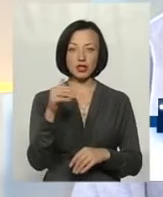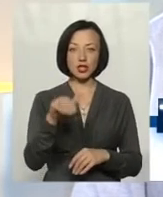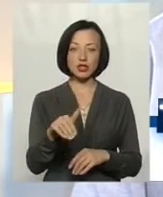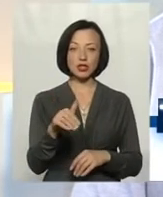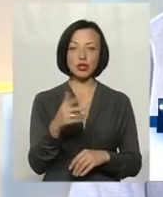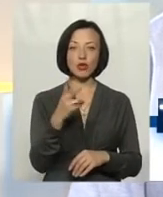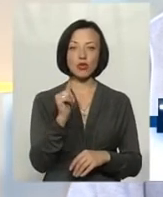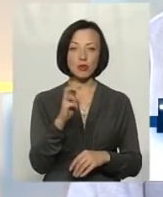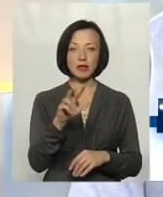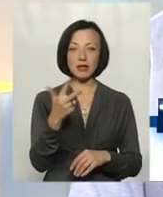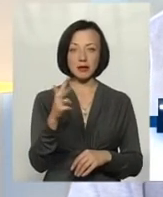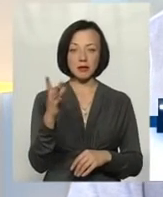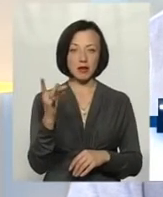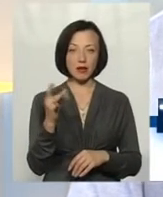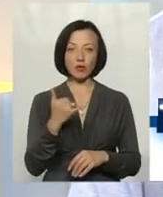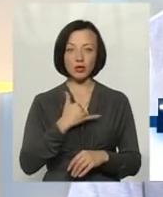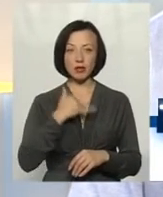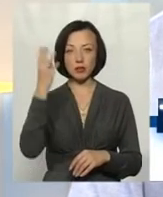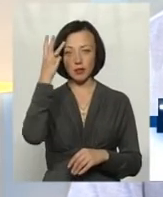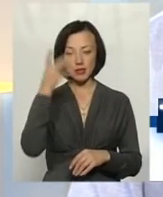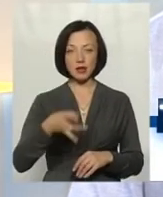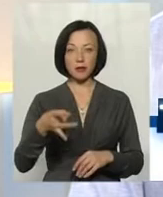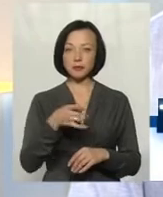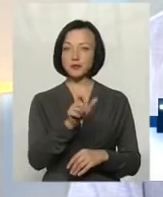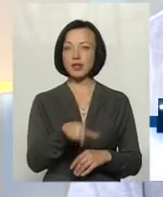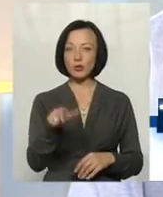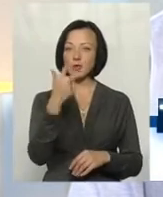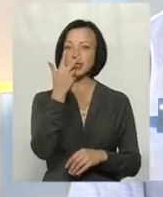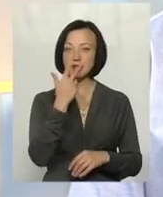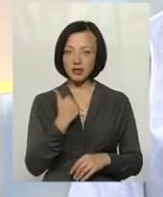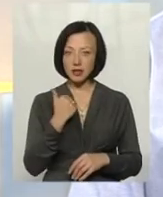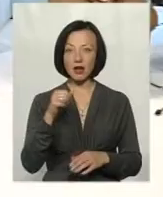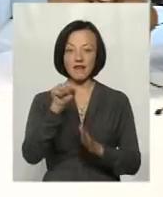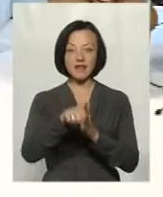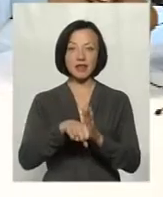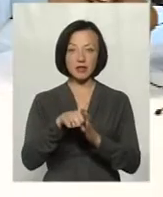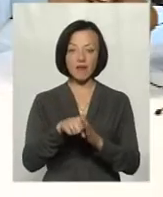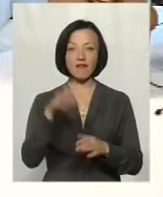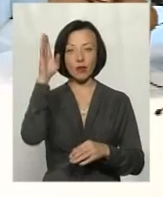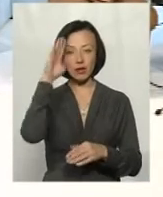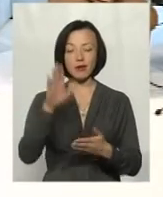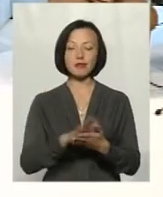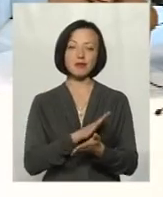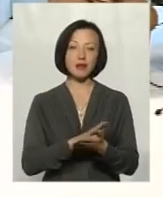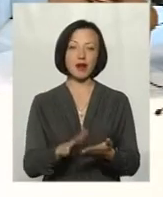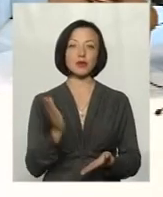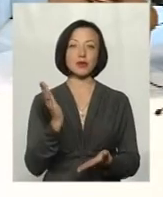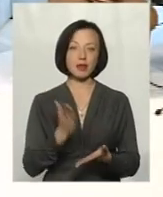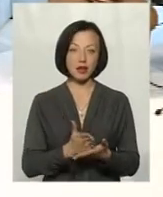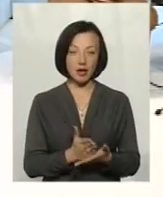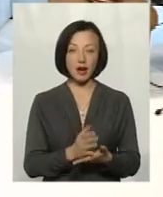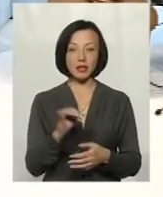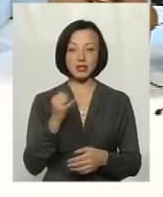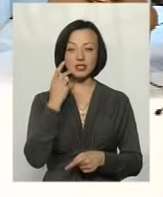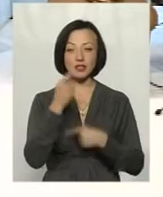гривні чи 5 гривень. У нас по Хмельницькому району, якщо правді... Тобто люди звикли, що в Криниці вода безплатна, вона є, і